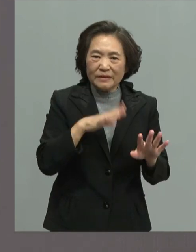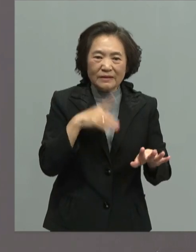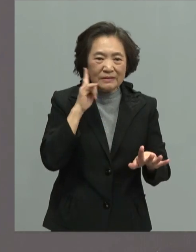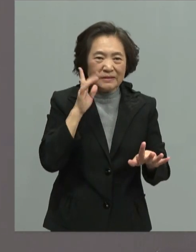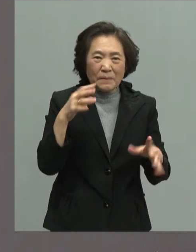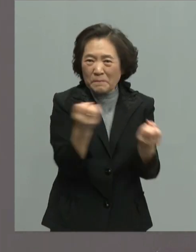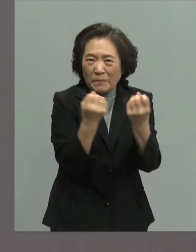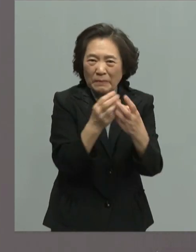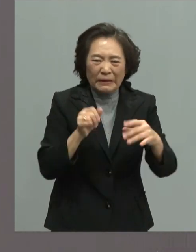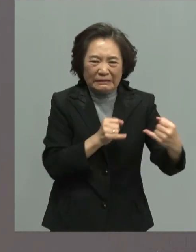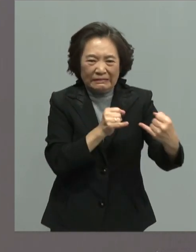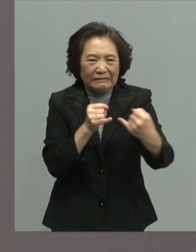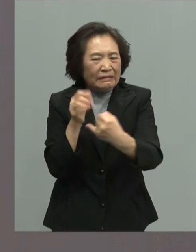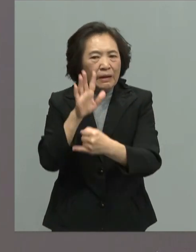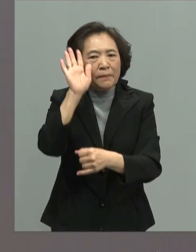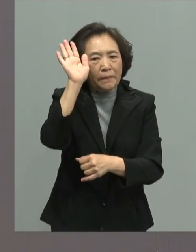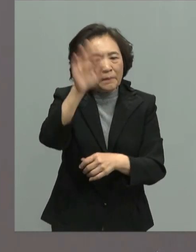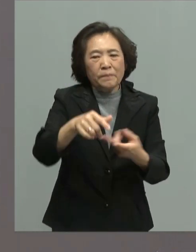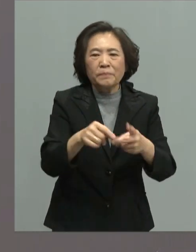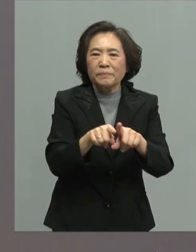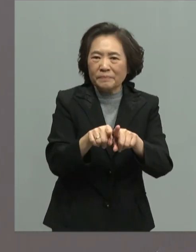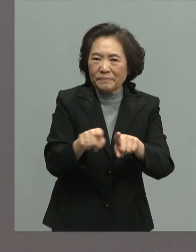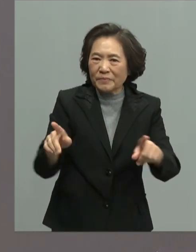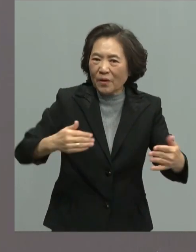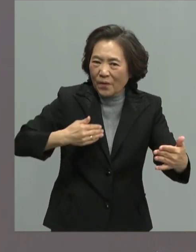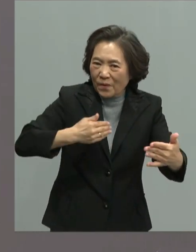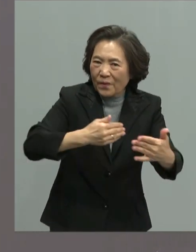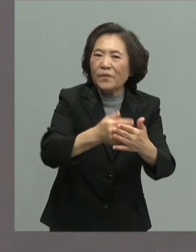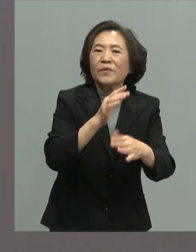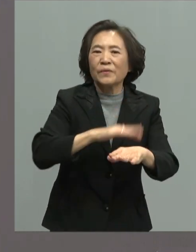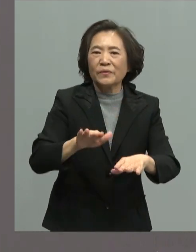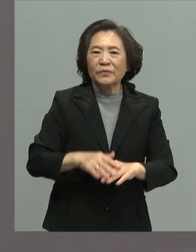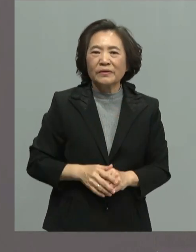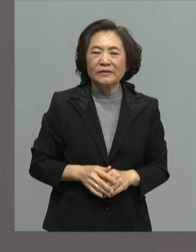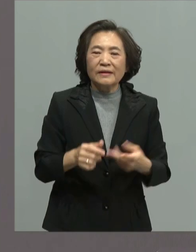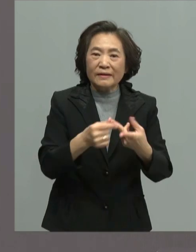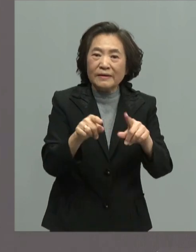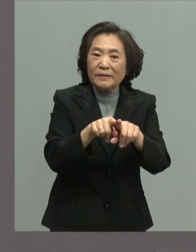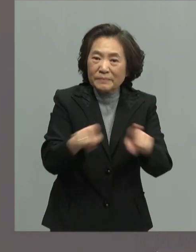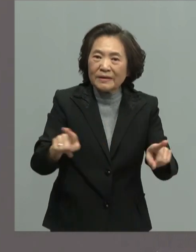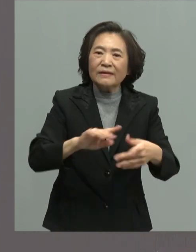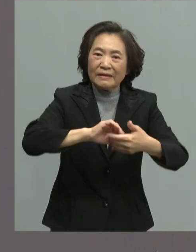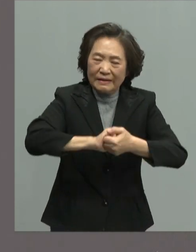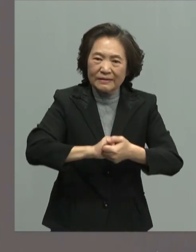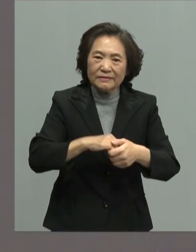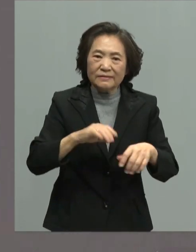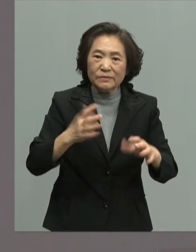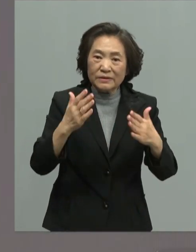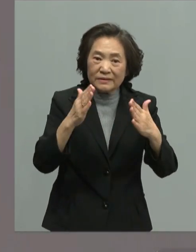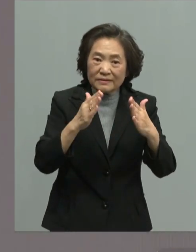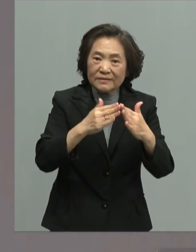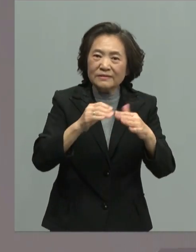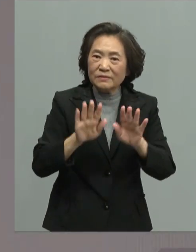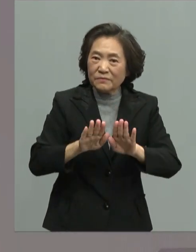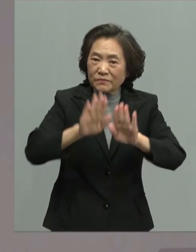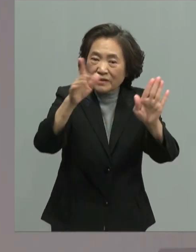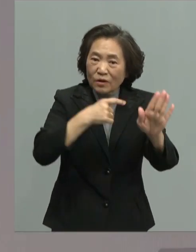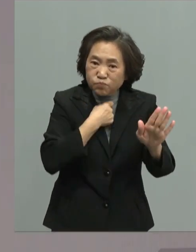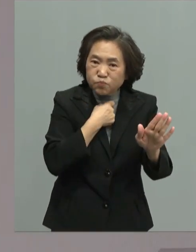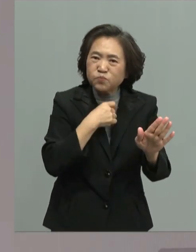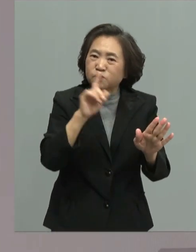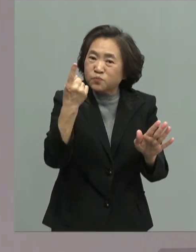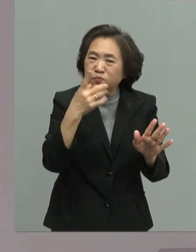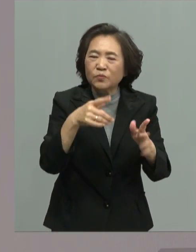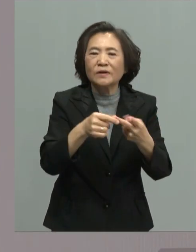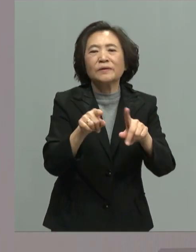带向和平的路径而和平是来一切国家发展的基础台积电